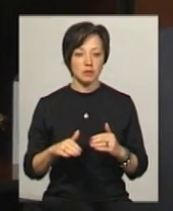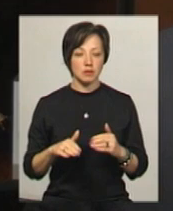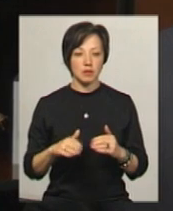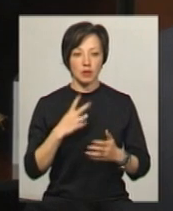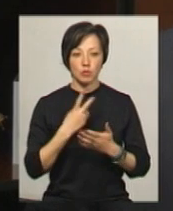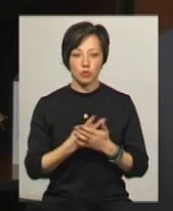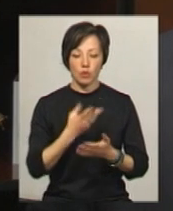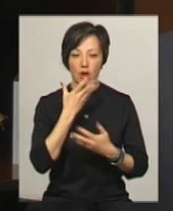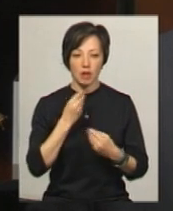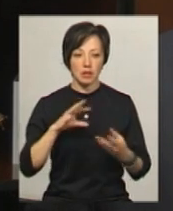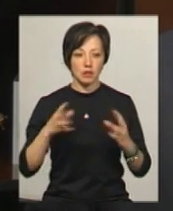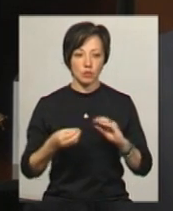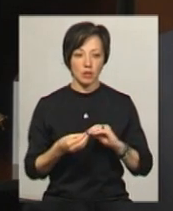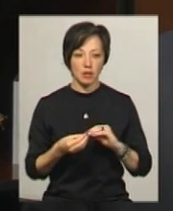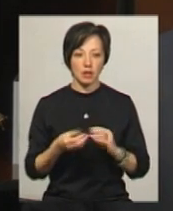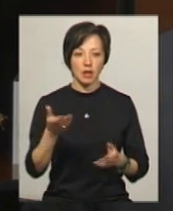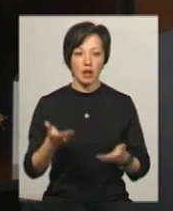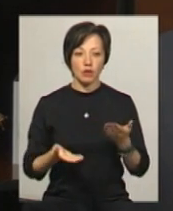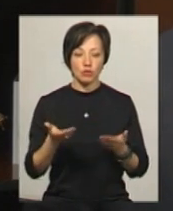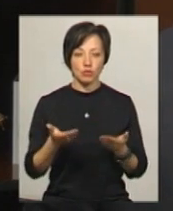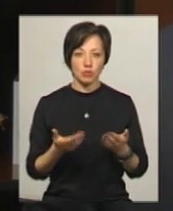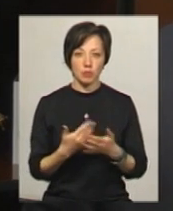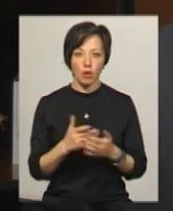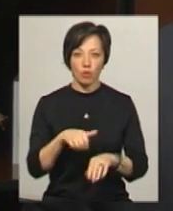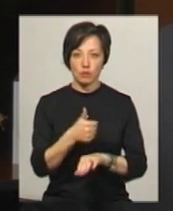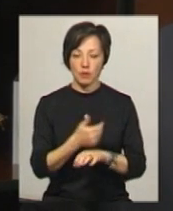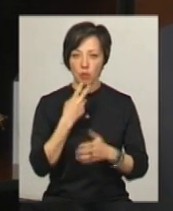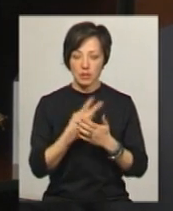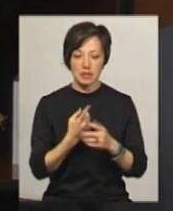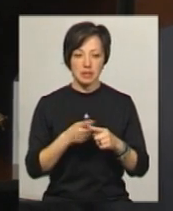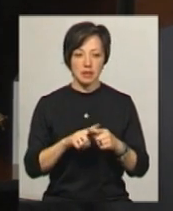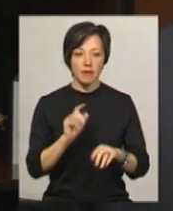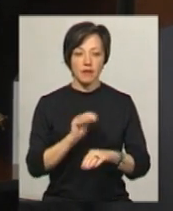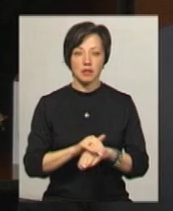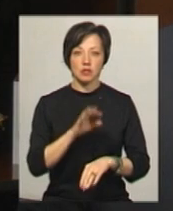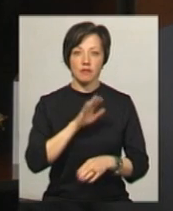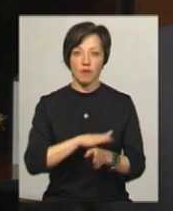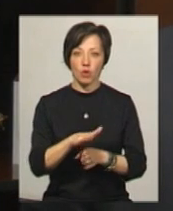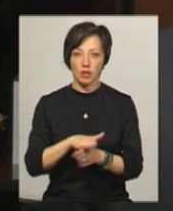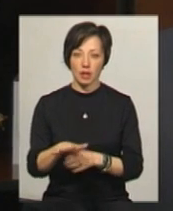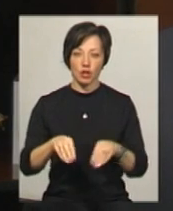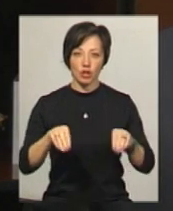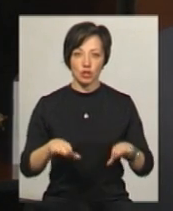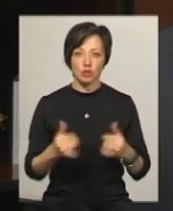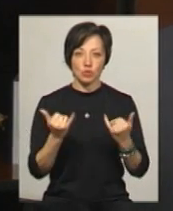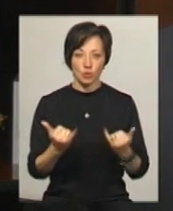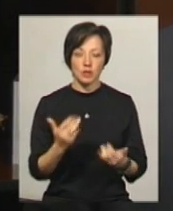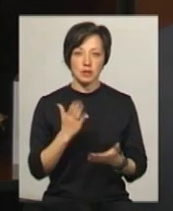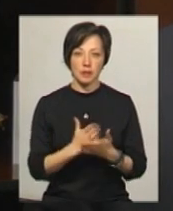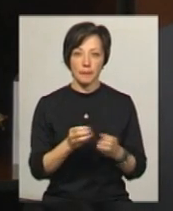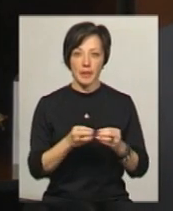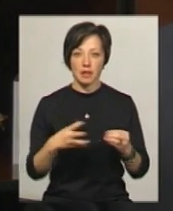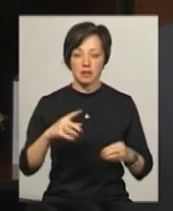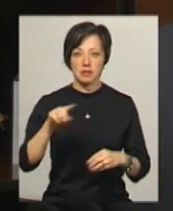демонструє гарні результати Якщо брати основний показник, а це саме фактичне виконання рішень то на сьогодні він вже становить